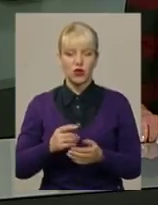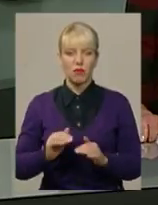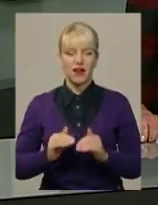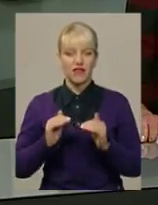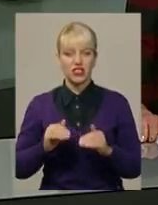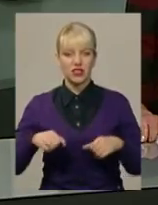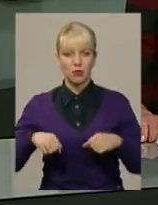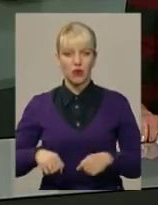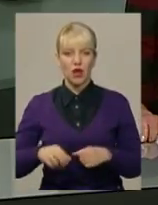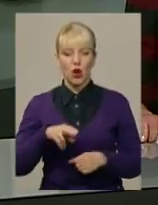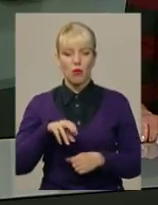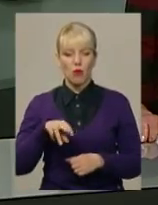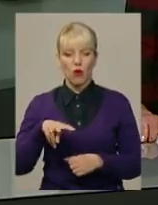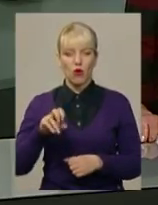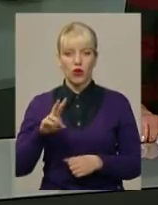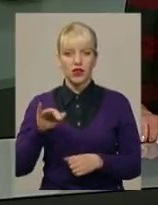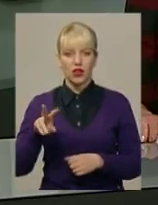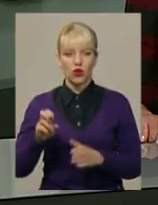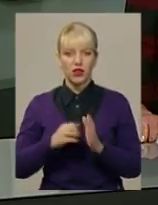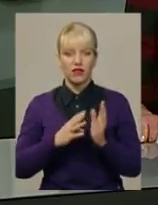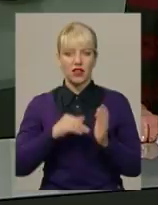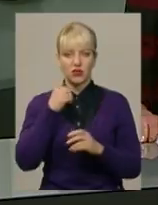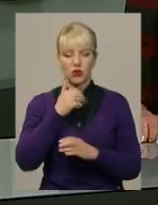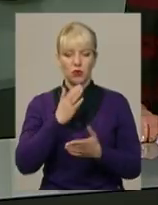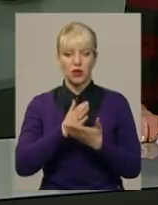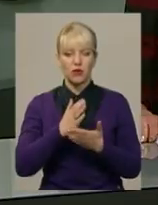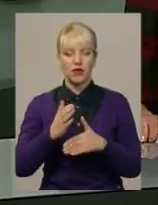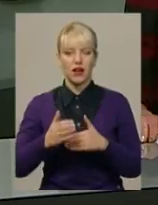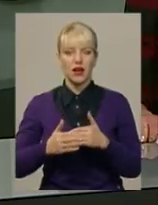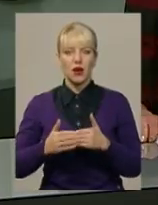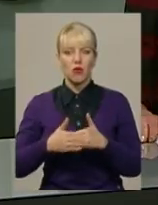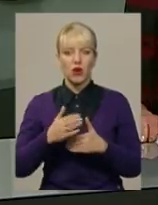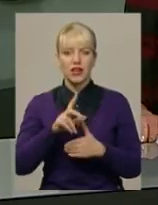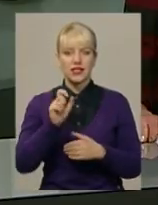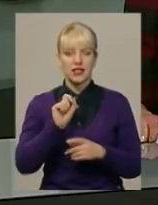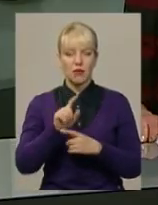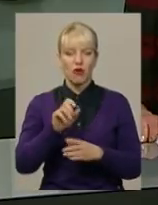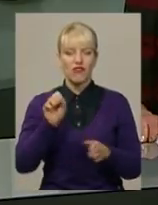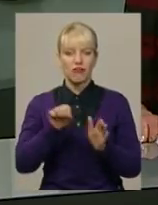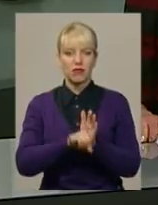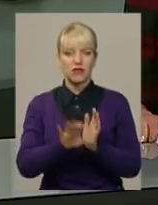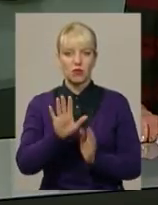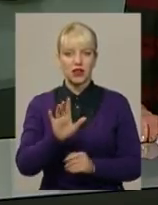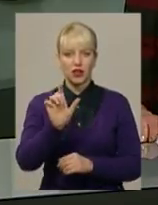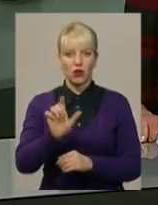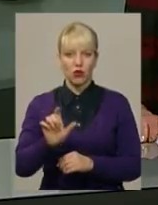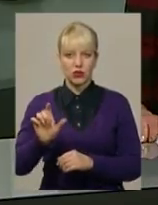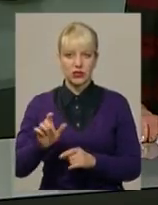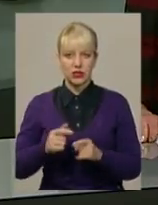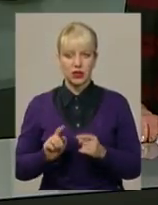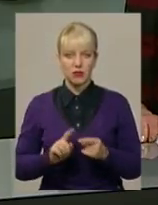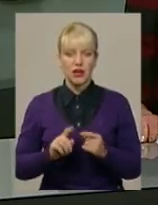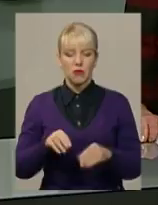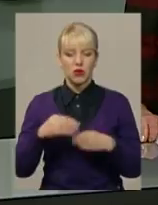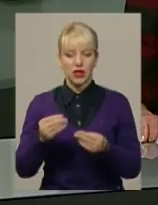Нагадаю, Іван Покотило 19 років відбуває покарання за замовне вбивство п'яти осіб. Минулоріч довічник подав заяву про